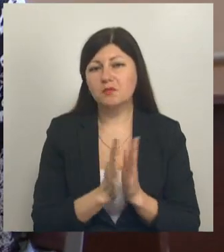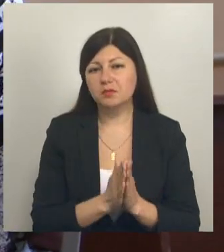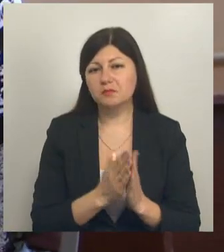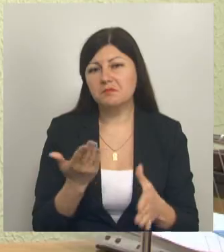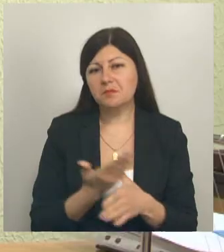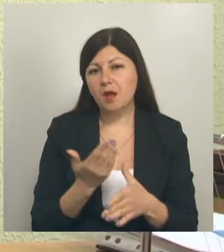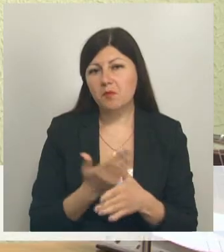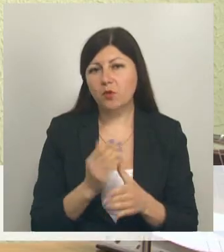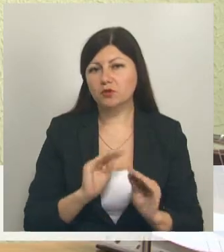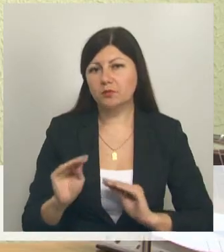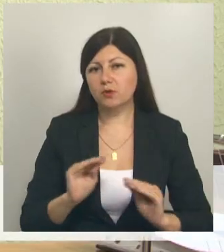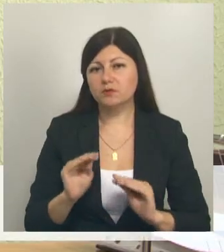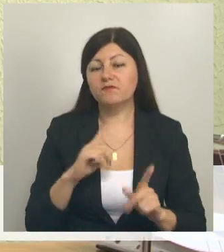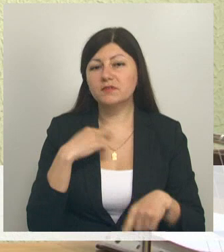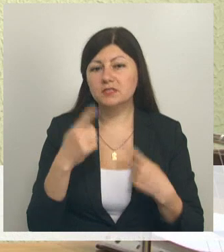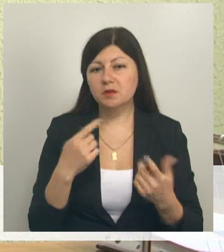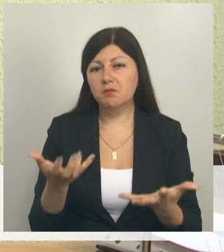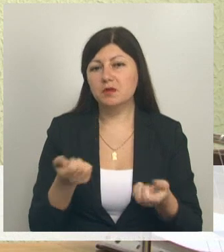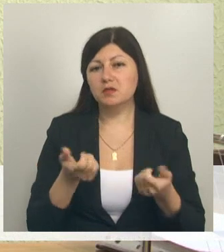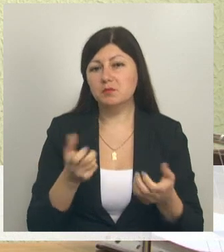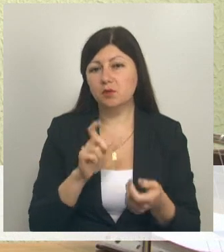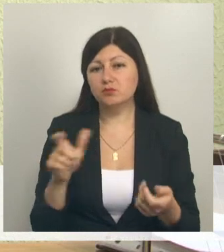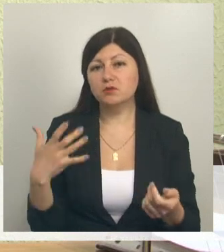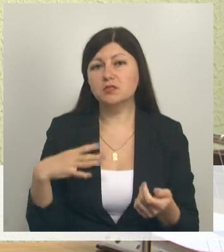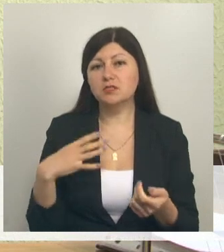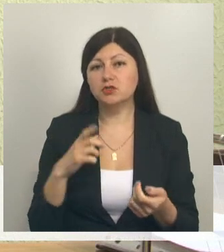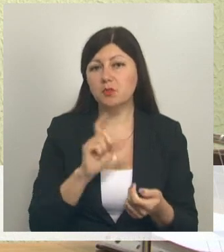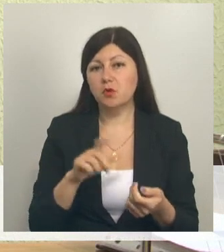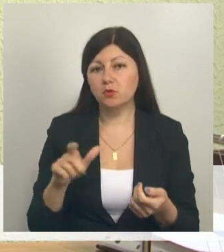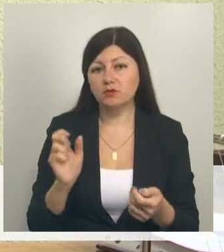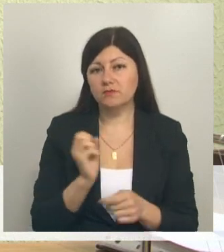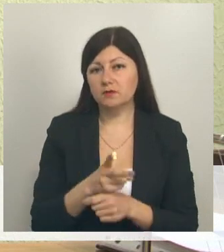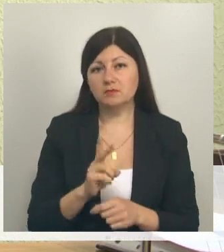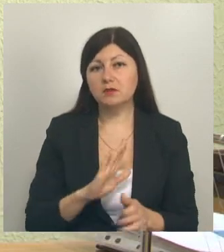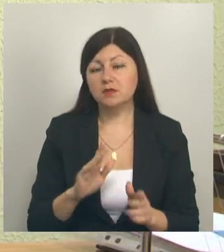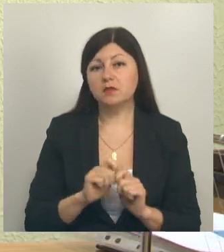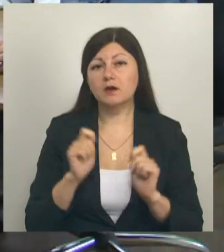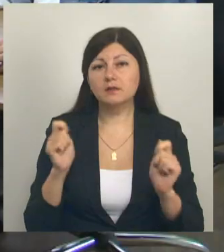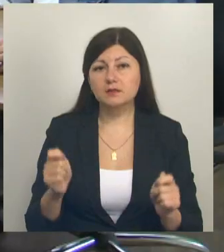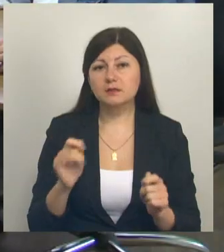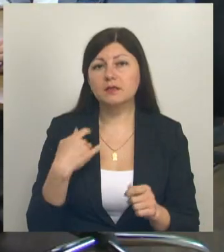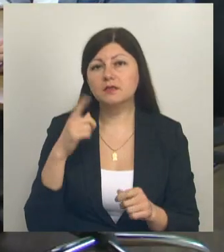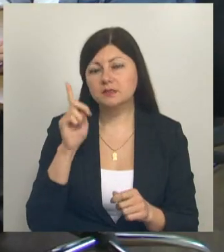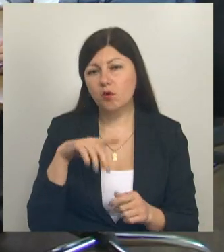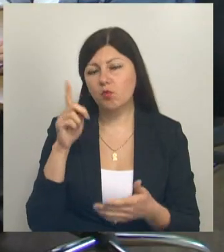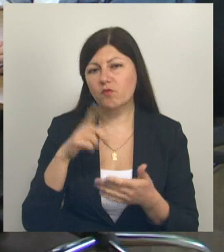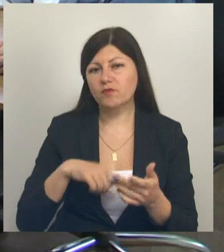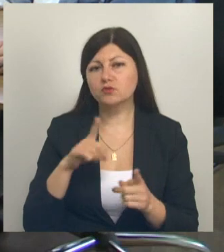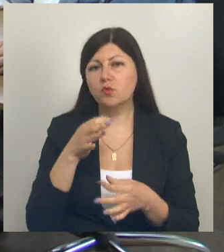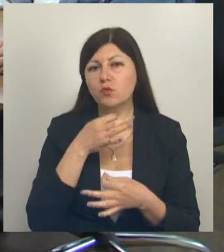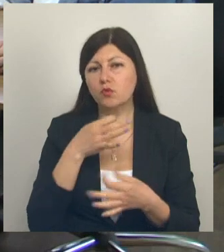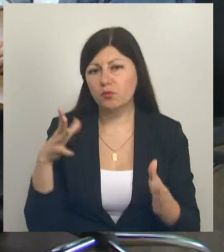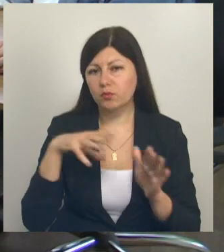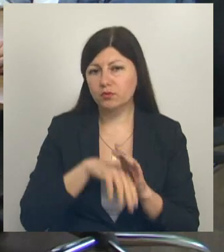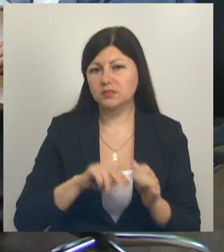благоустройстве. Я всегда принимаю людей. Ну зачем людей гонять? Нет, нет, открыто. Я знаю и уверена, что любой мой